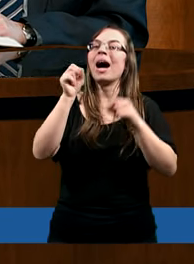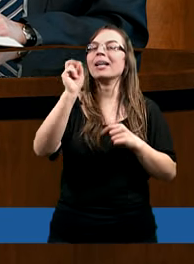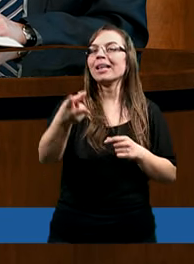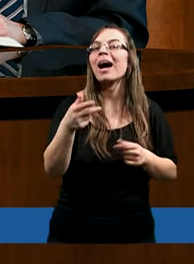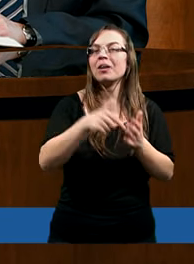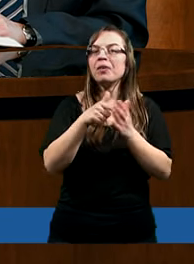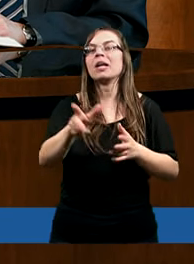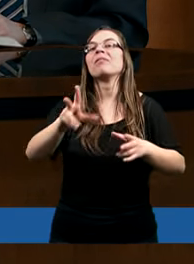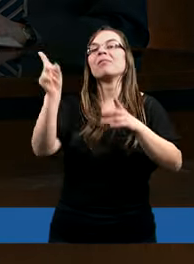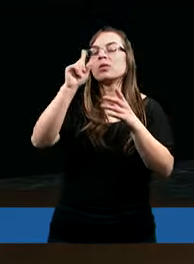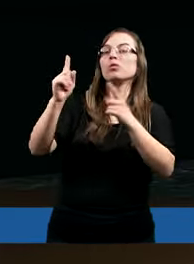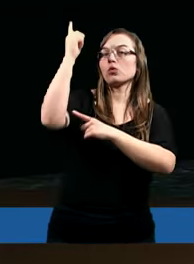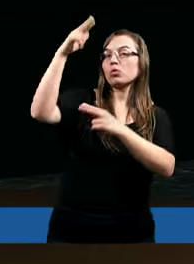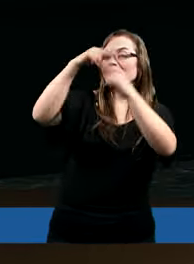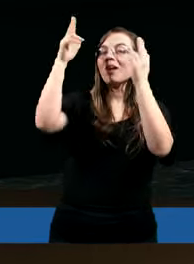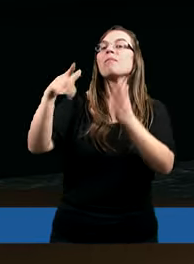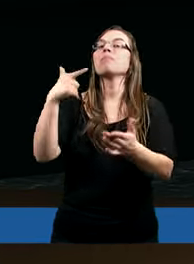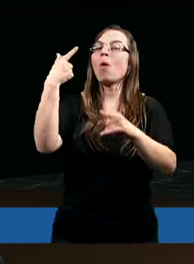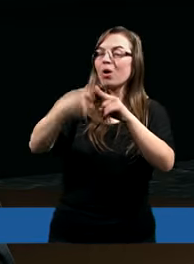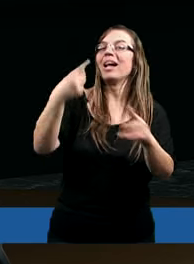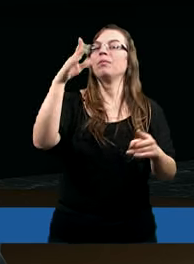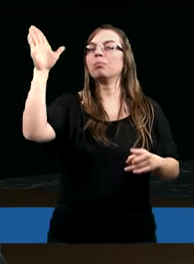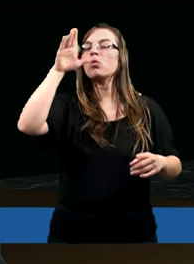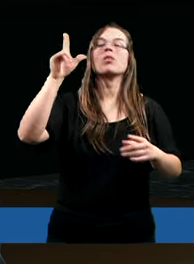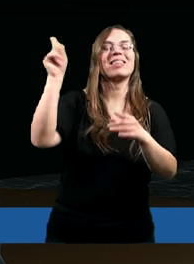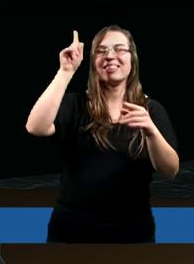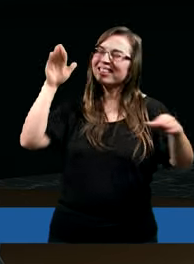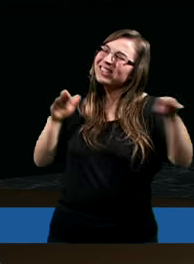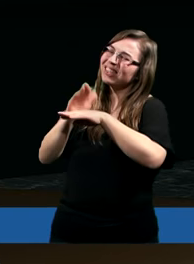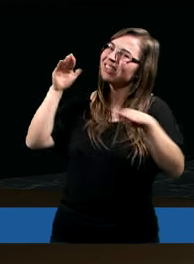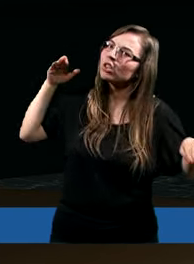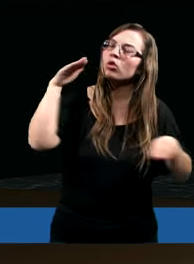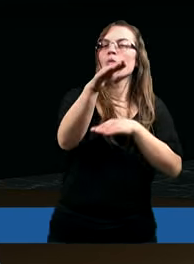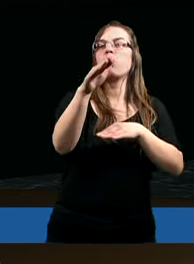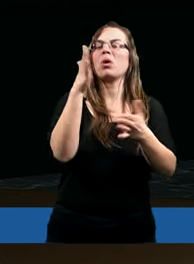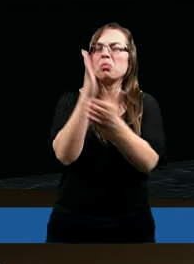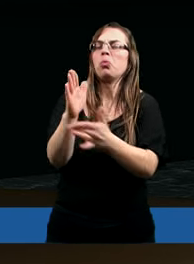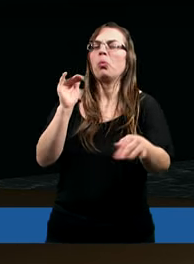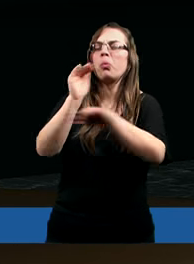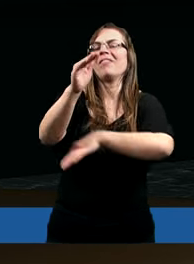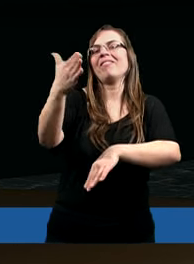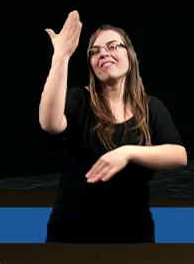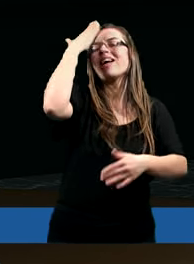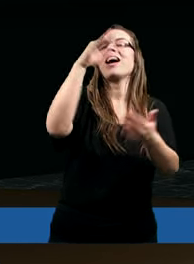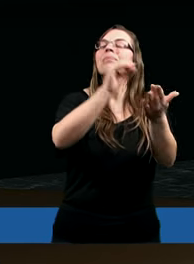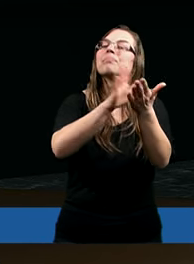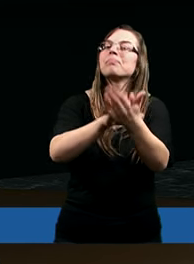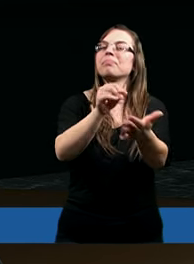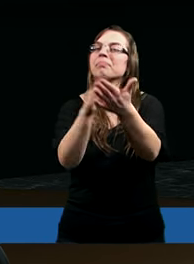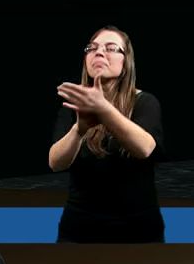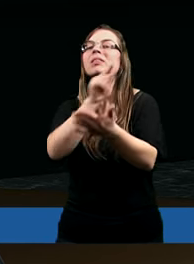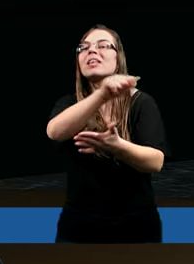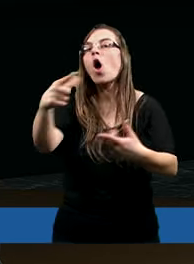według powziętego z góry postanowienia Boga. Bóg z góry postanowił wybrać wszystkich do życia w Królestwie